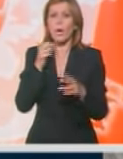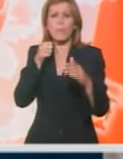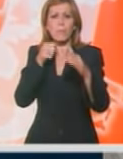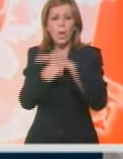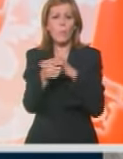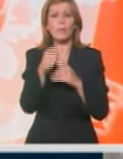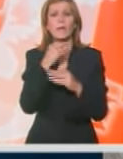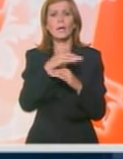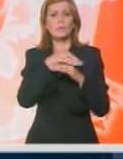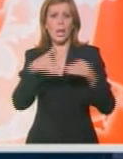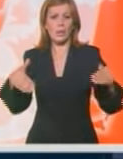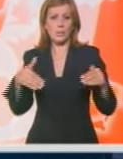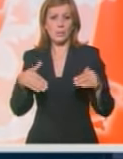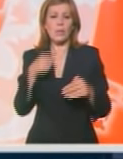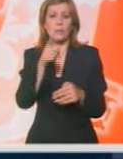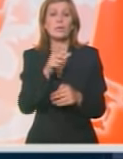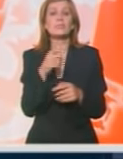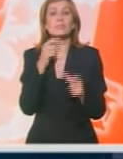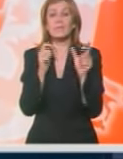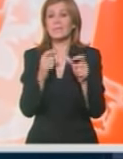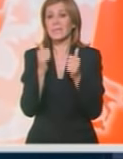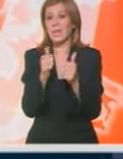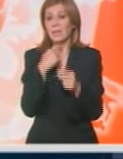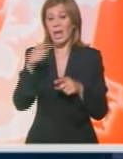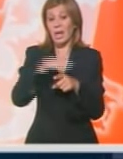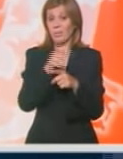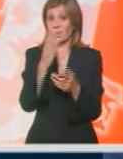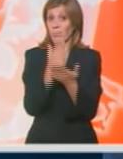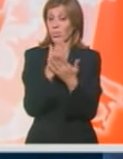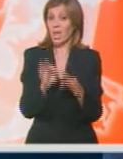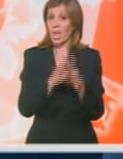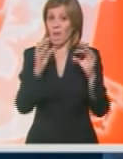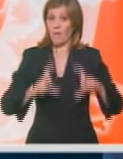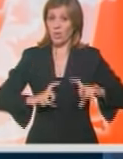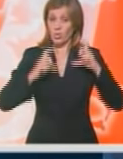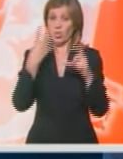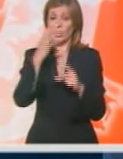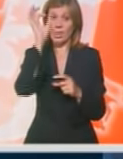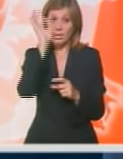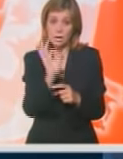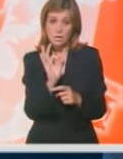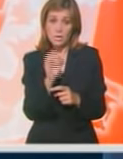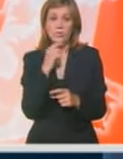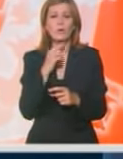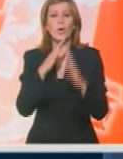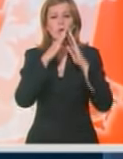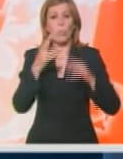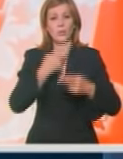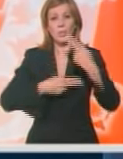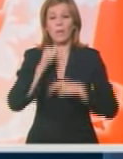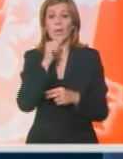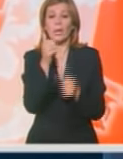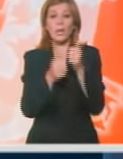precizirane limite. Tu se sad raspravlja da li da bude javni dug 40% vrst domačeg proizvoda ili